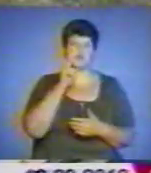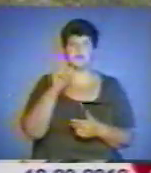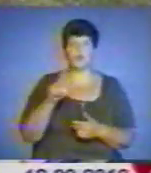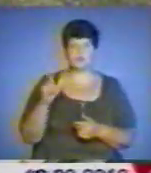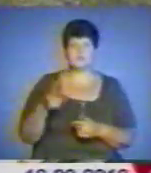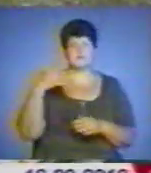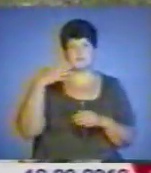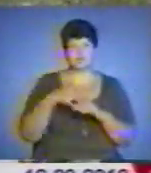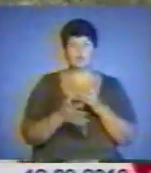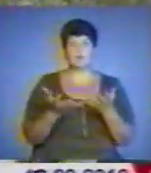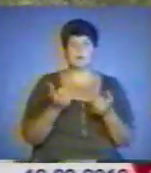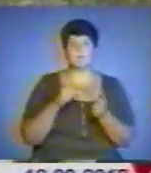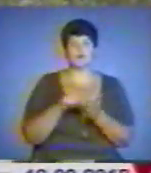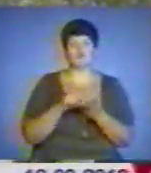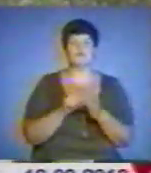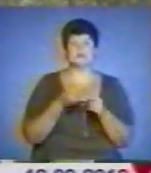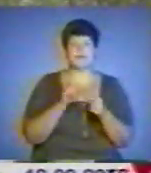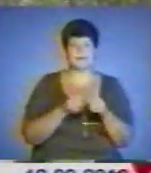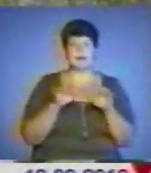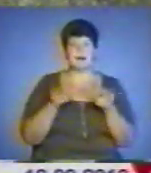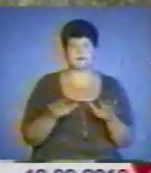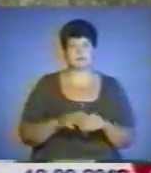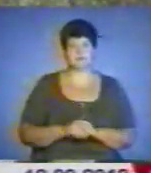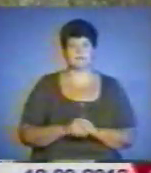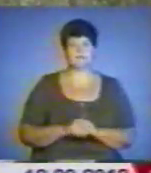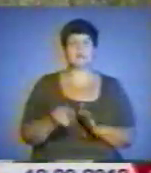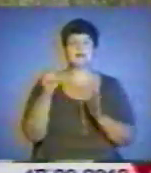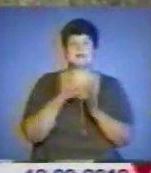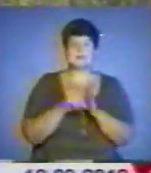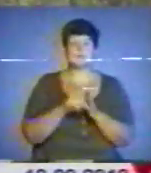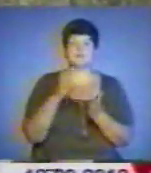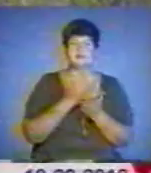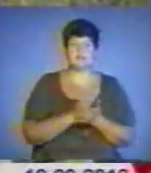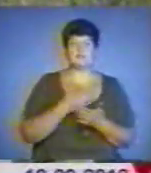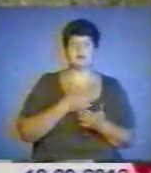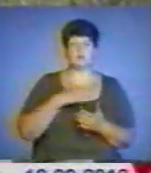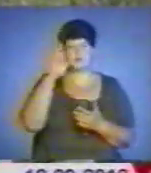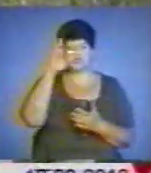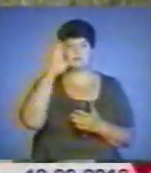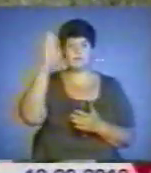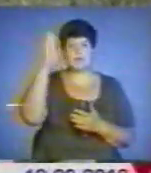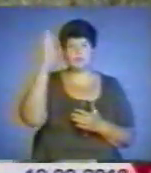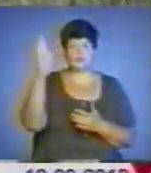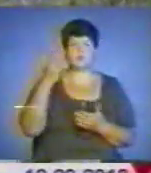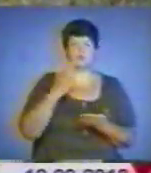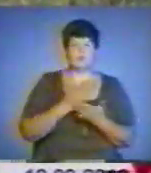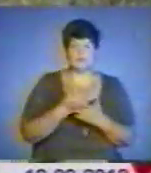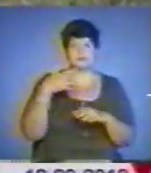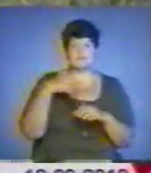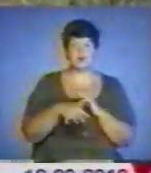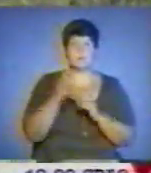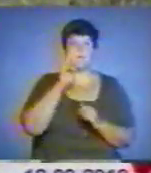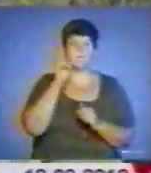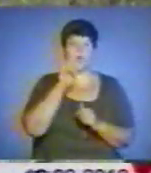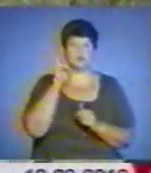приймають участь в таких акціях. Значить, є в нашій державі майбутнє, тому що в нас є свідома молодь.